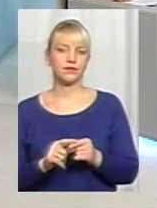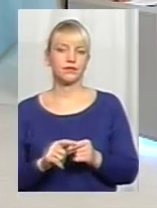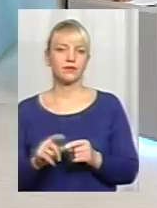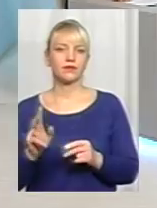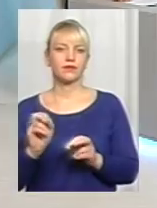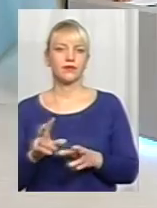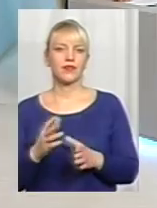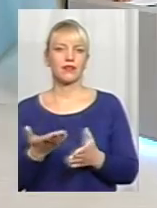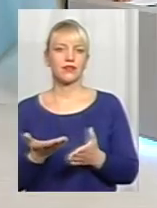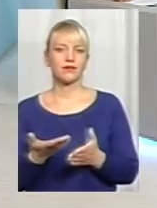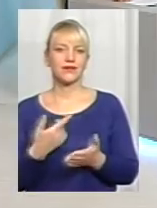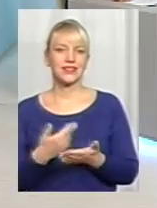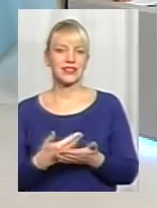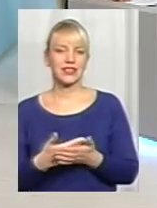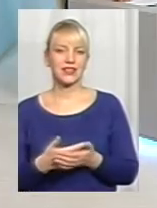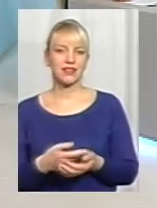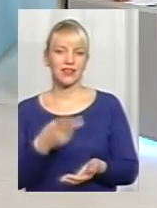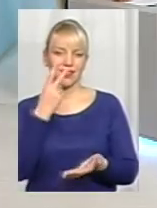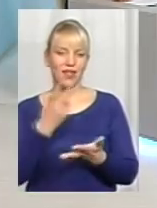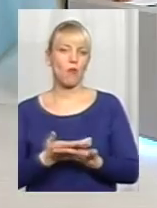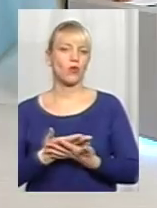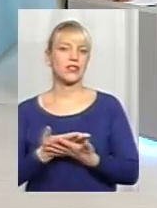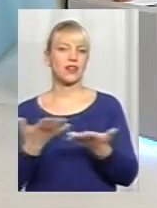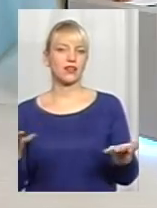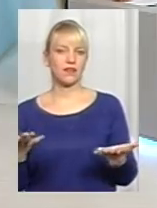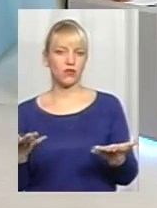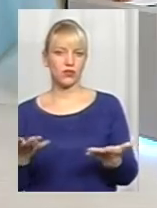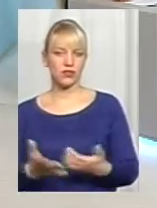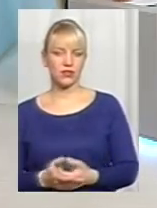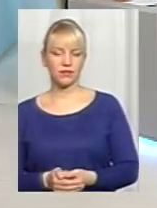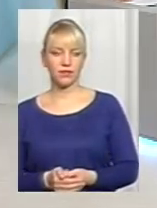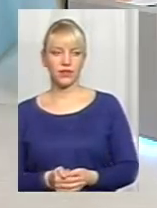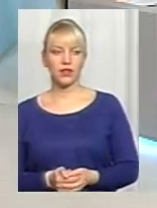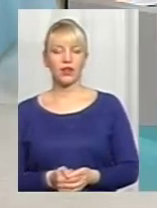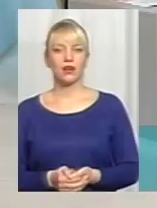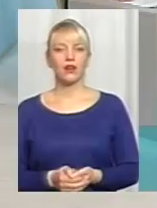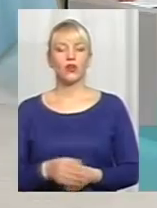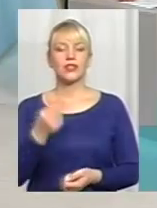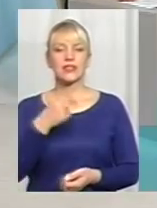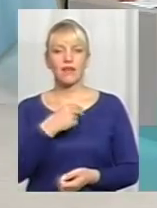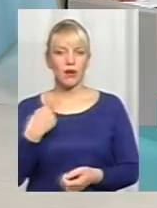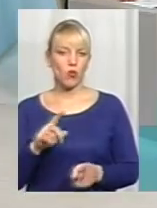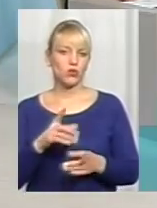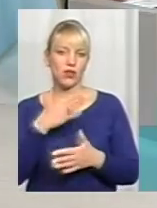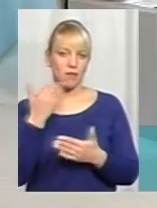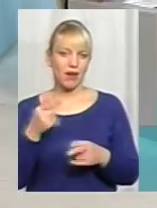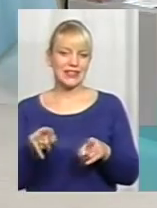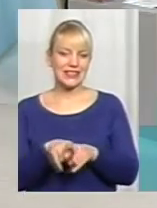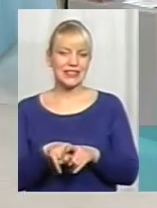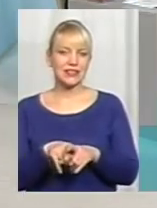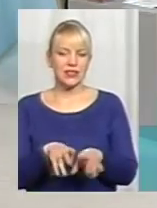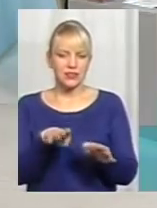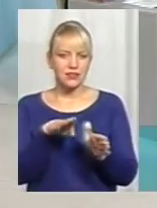носять такий фактор демонстративності. З одної сторони, слава Богу, що немає таких критичних,